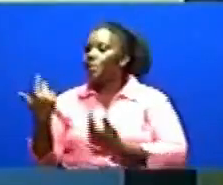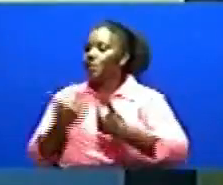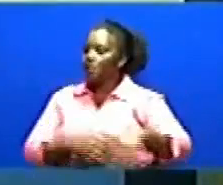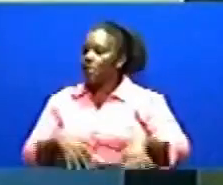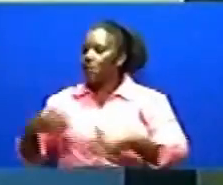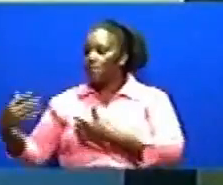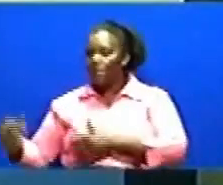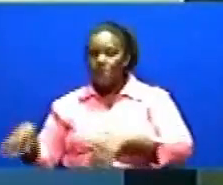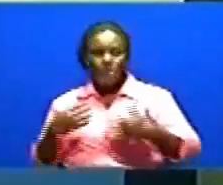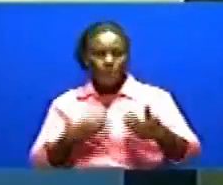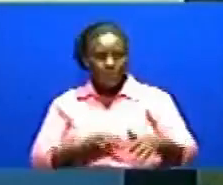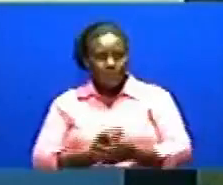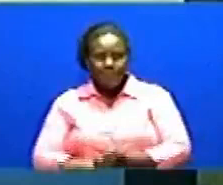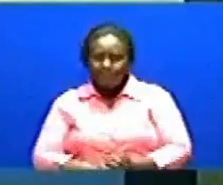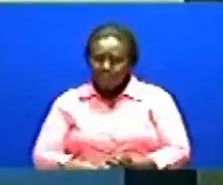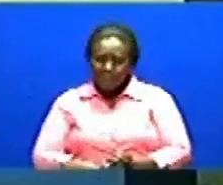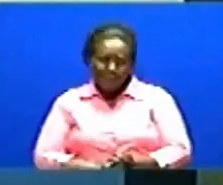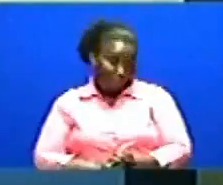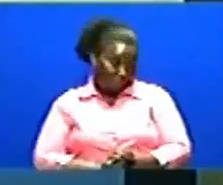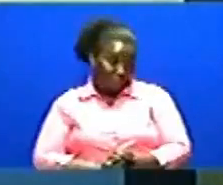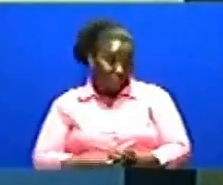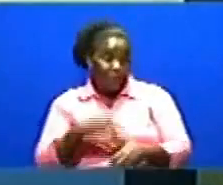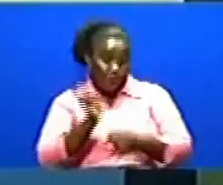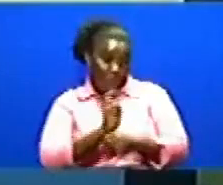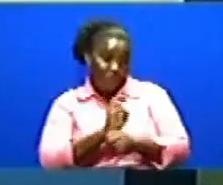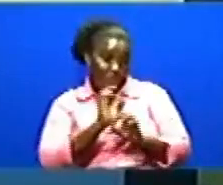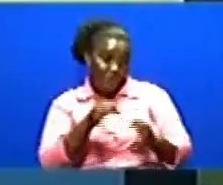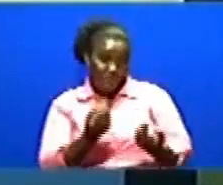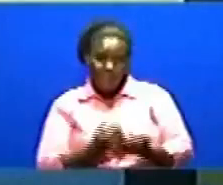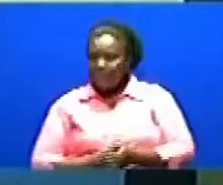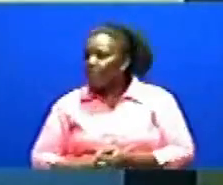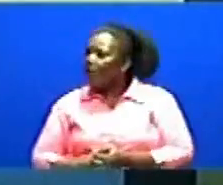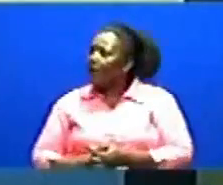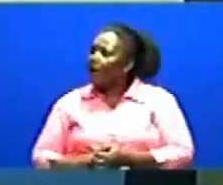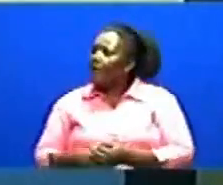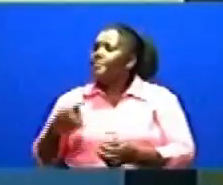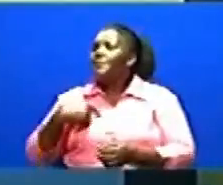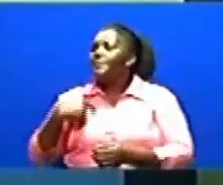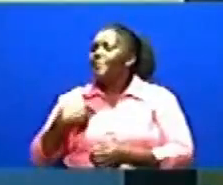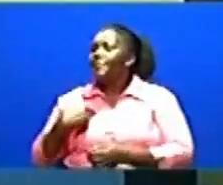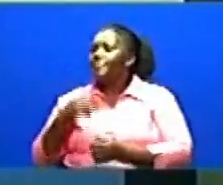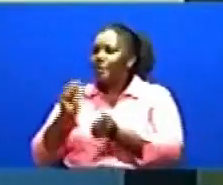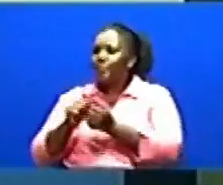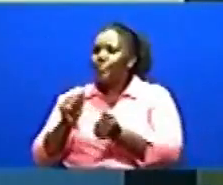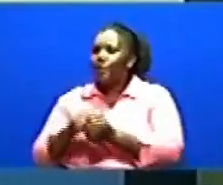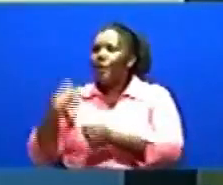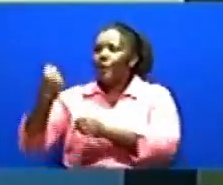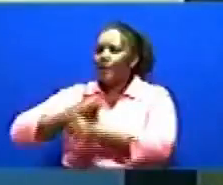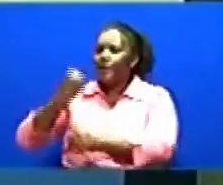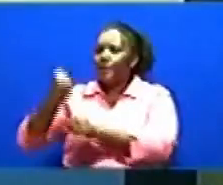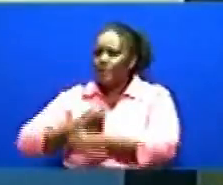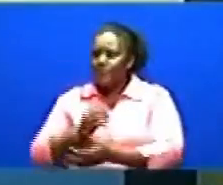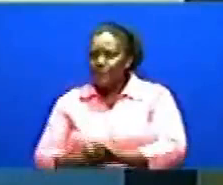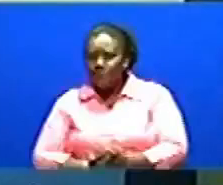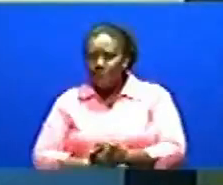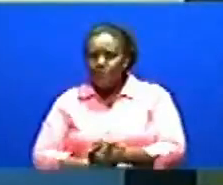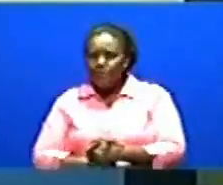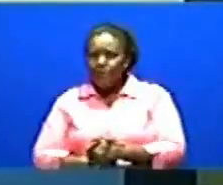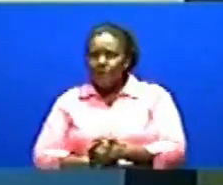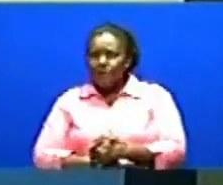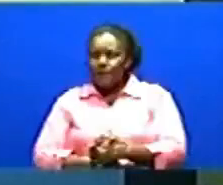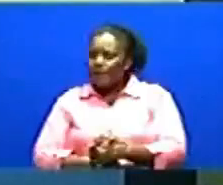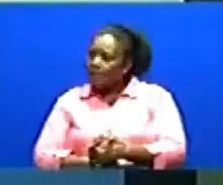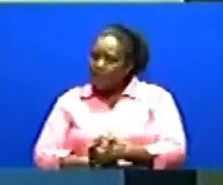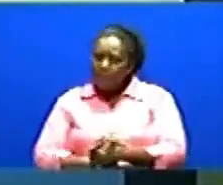pale Unasema miaji mafunzi Watoto nyumbani Meme kusema ukweli Ni sura ya kazi Ama watoto mtani Wanasema sura ya mbuzi huwatumi kwa